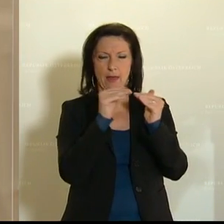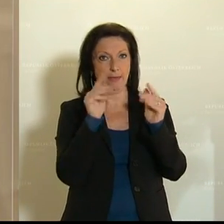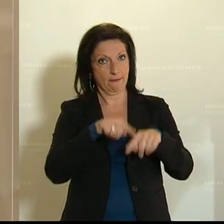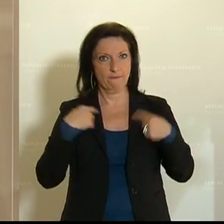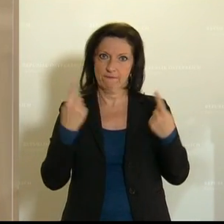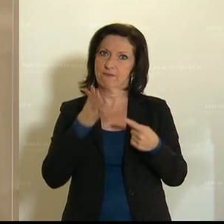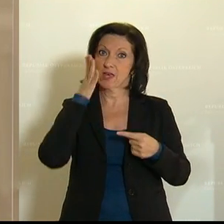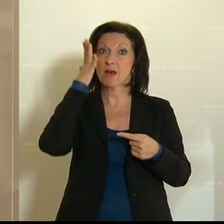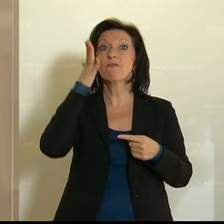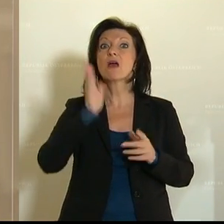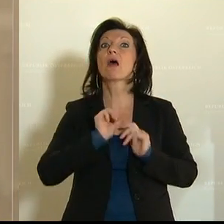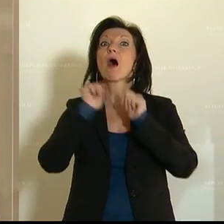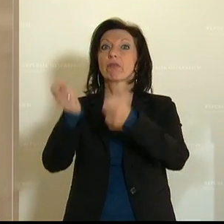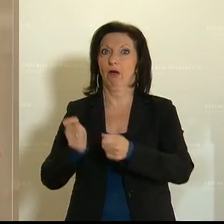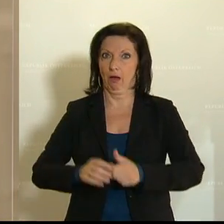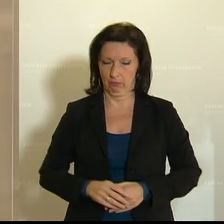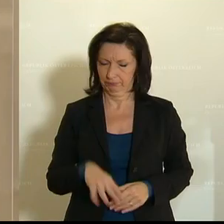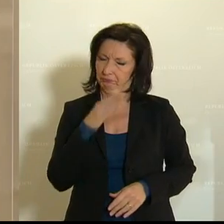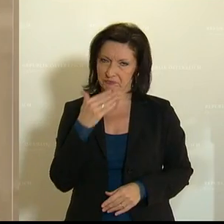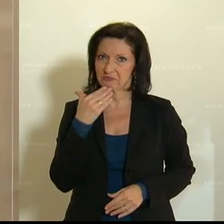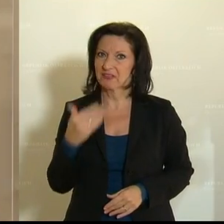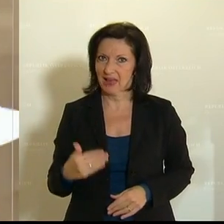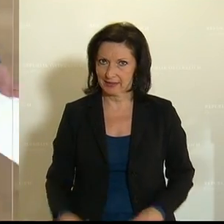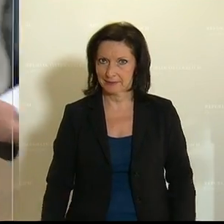werden dazu einen Antrag einbringen. Vielen Dank.